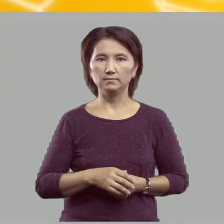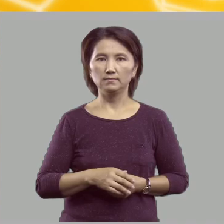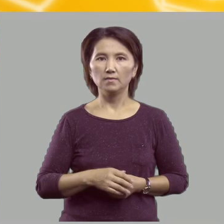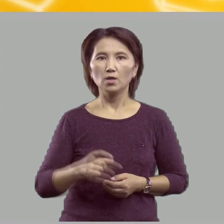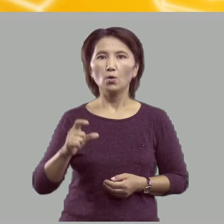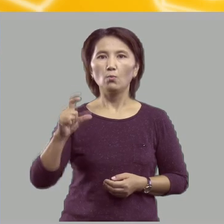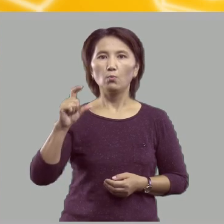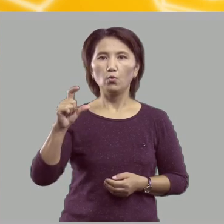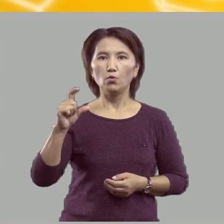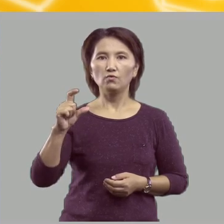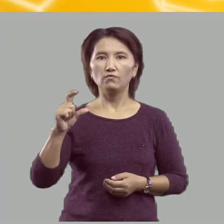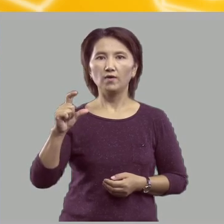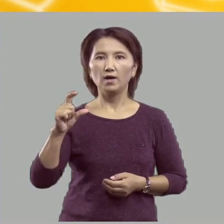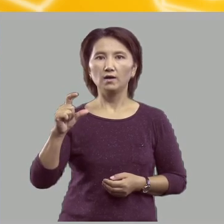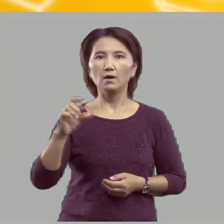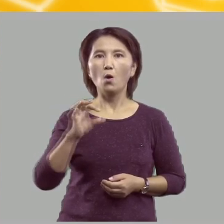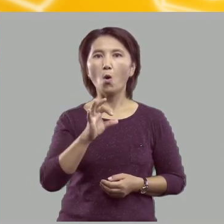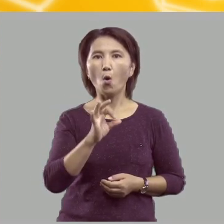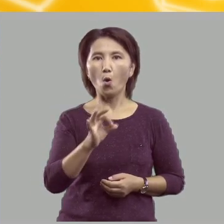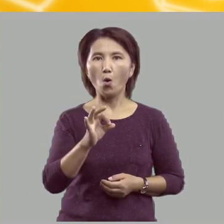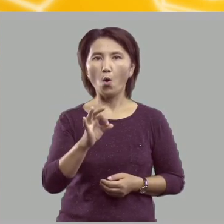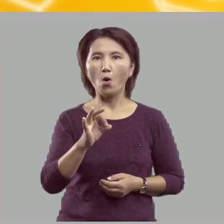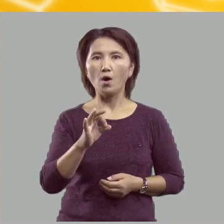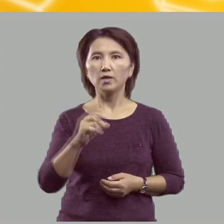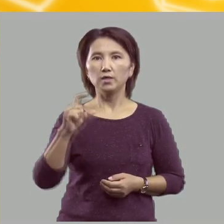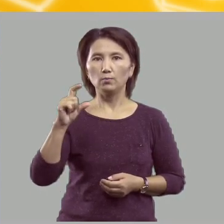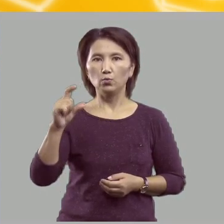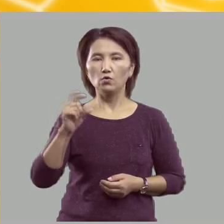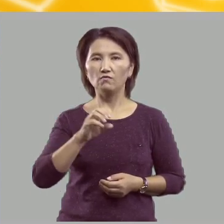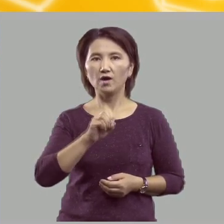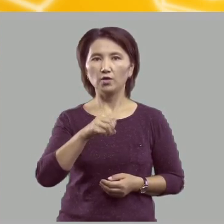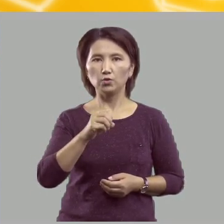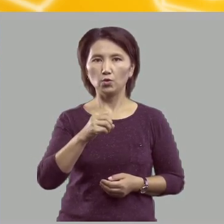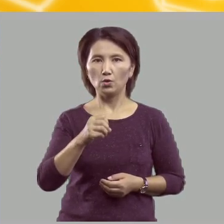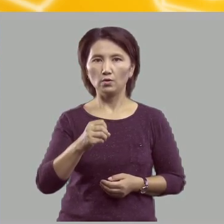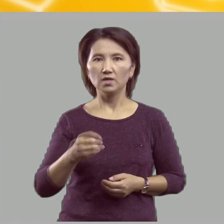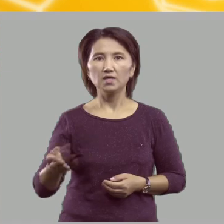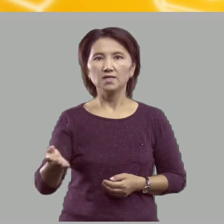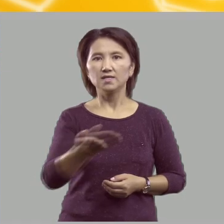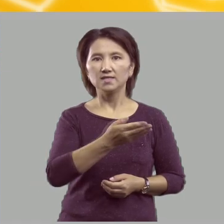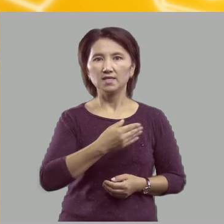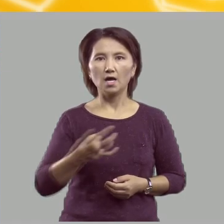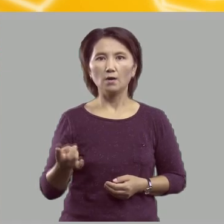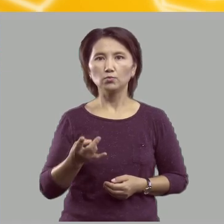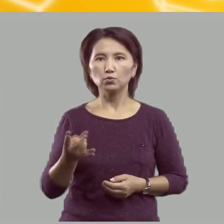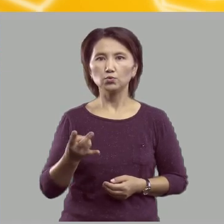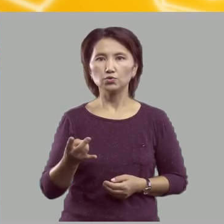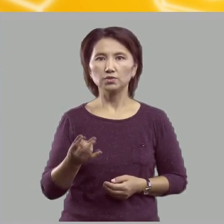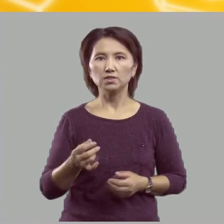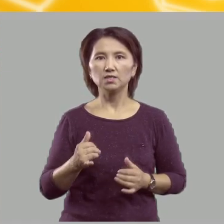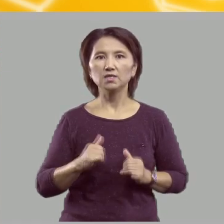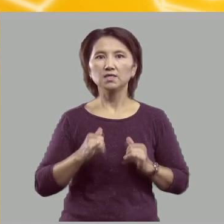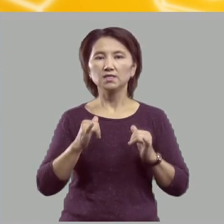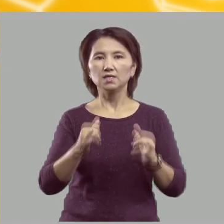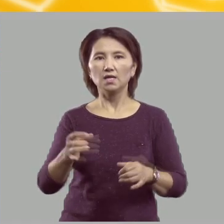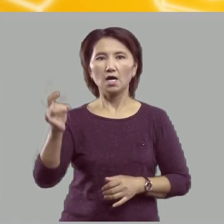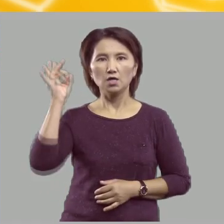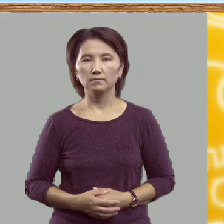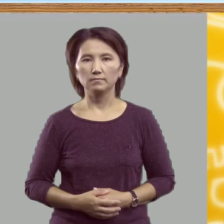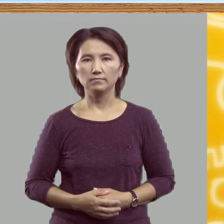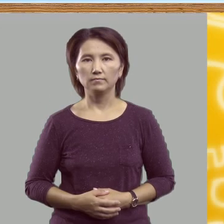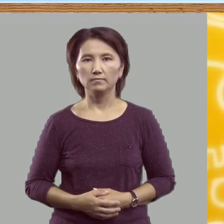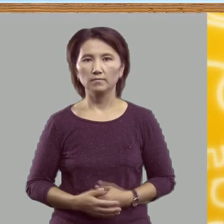Буква О и буква Ё нам нужны для звука О.